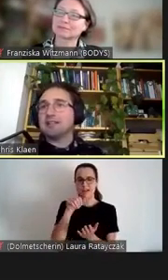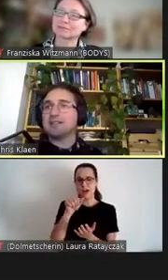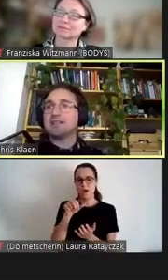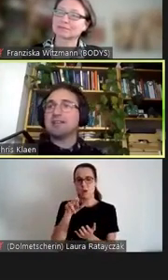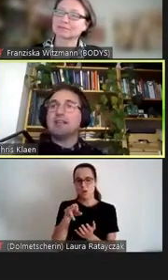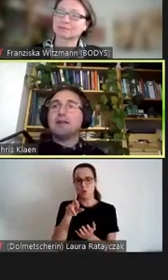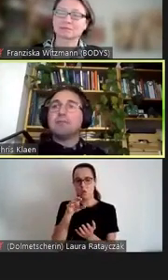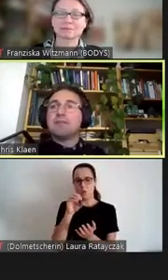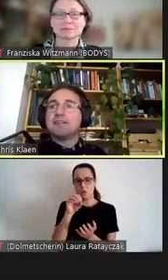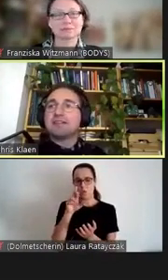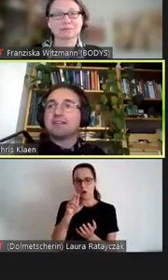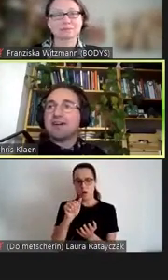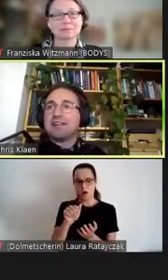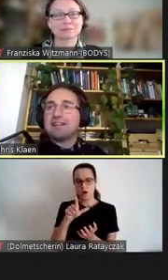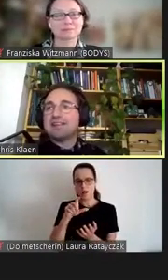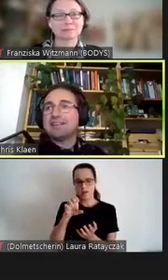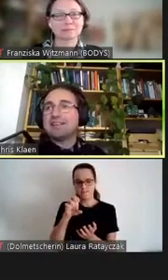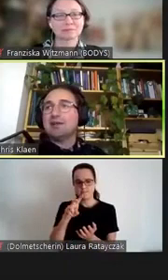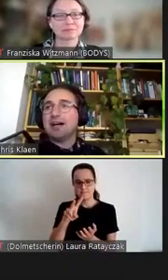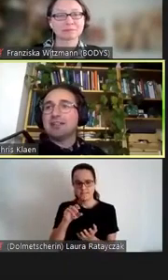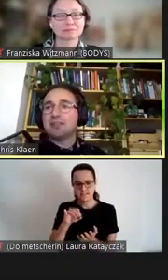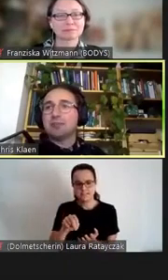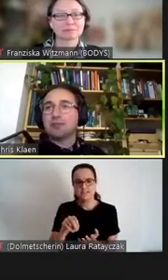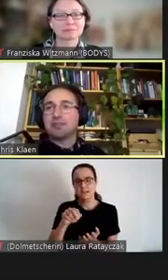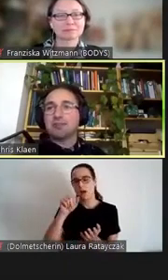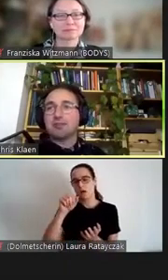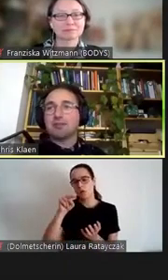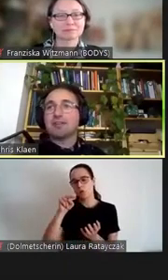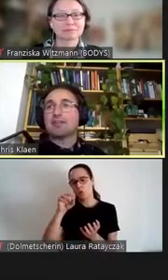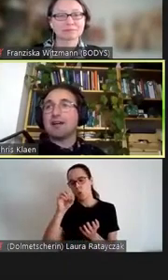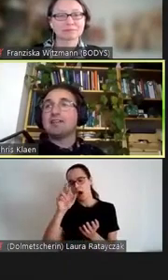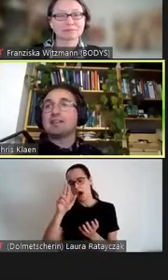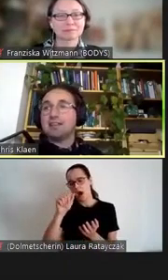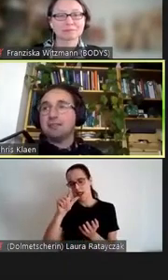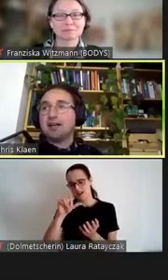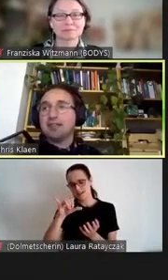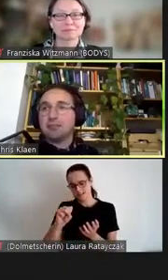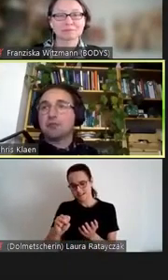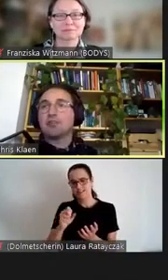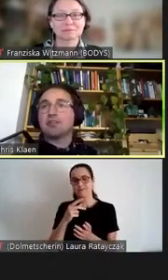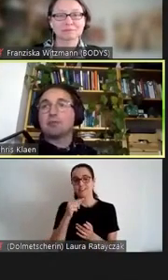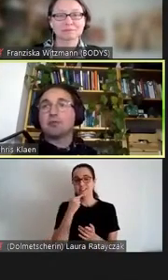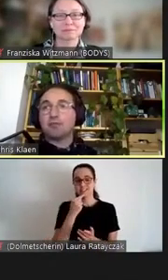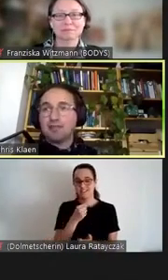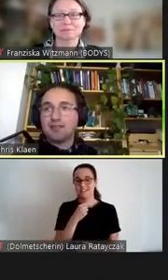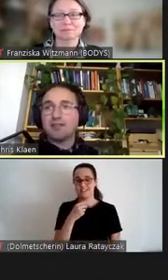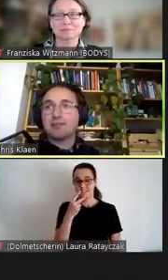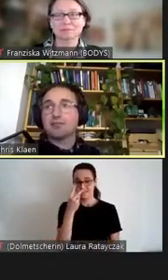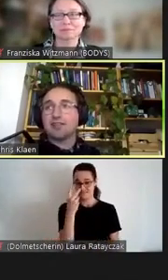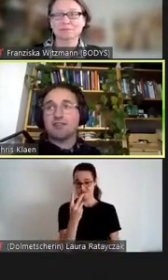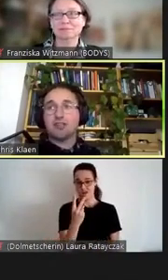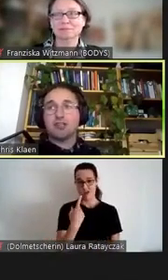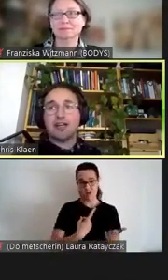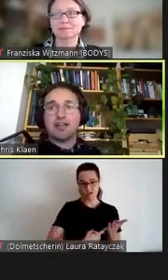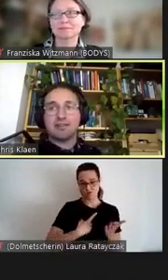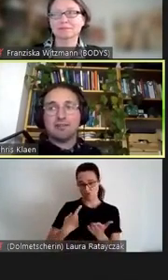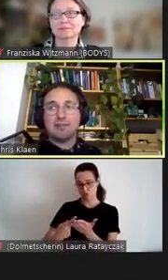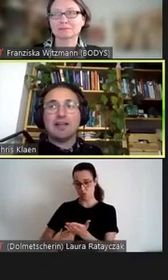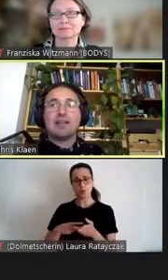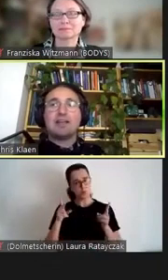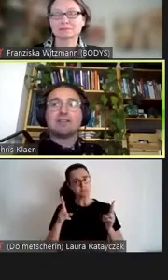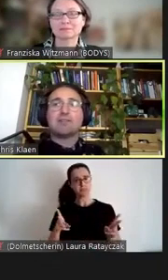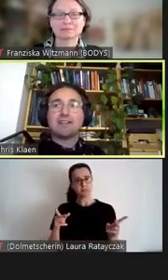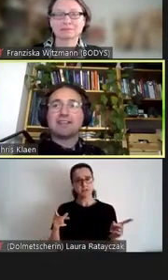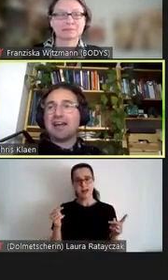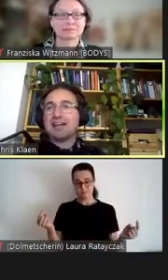Morales, wenn zwei legitime Ansprüche im Konflikt zu stehen scheinen,